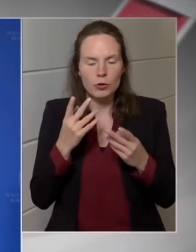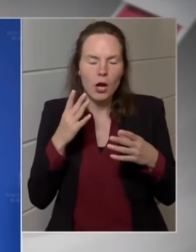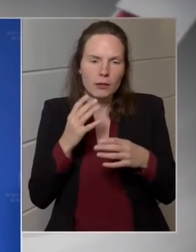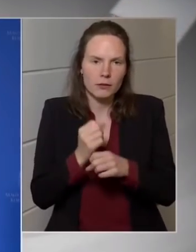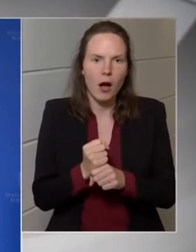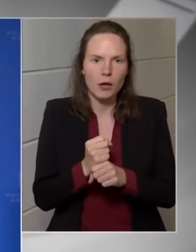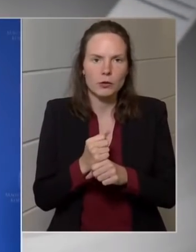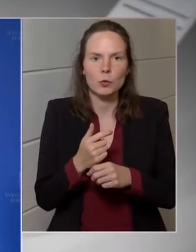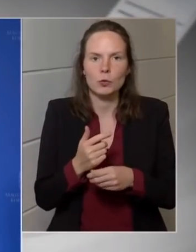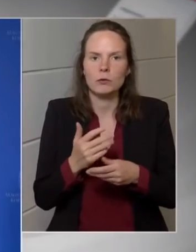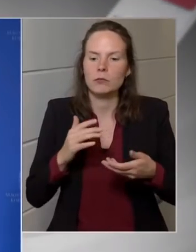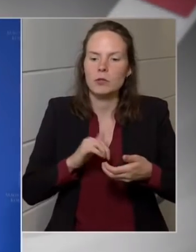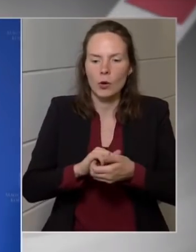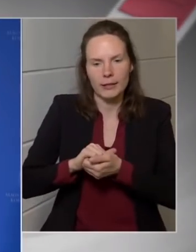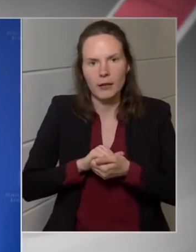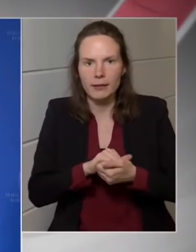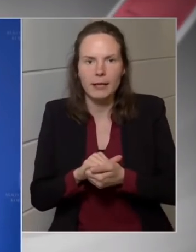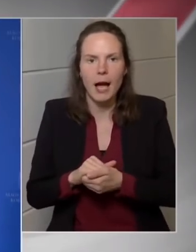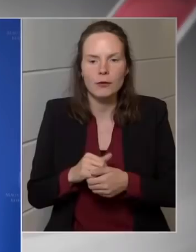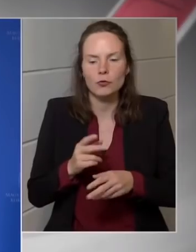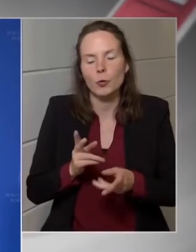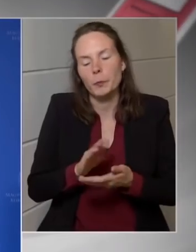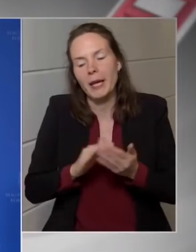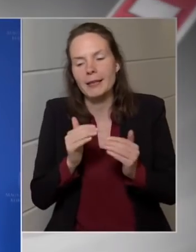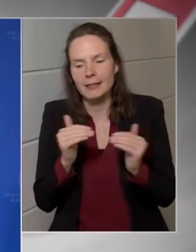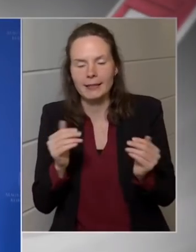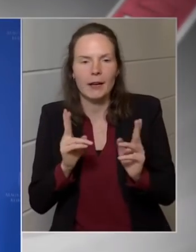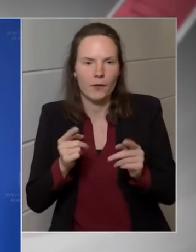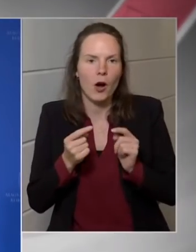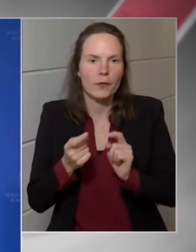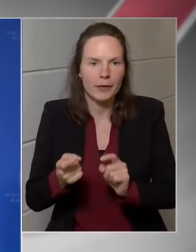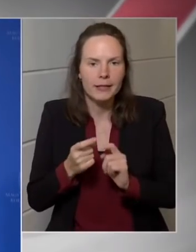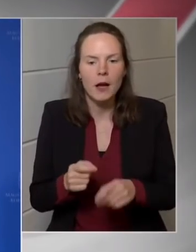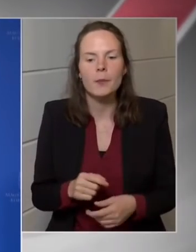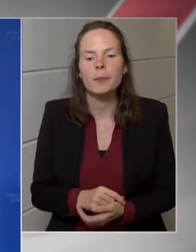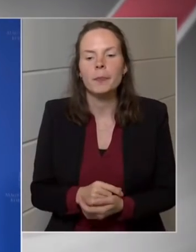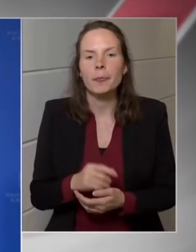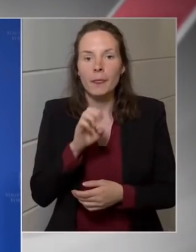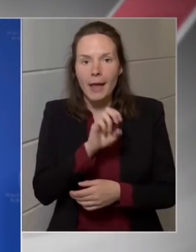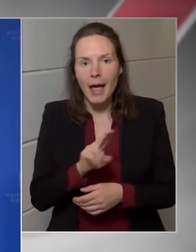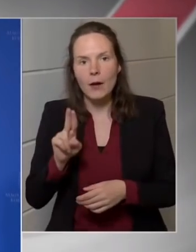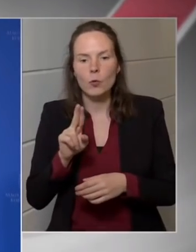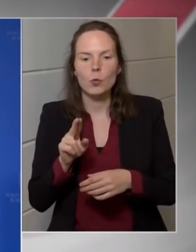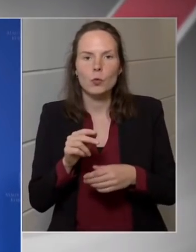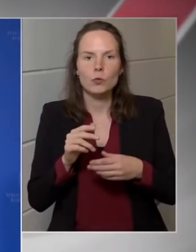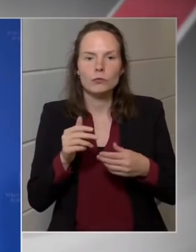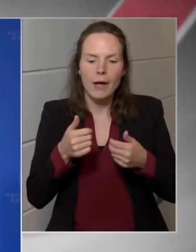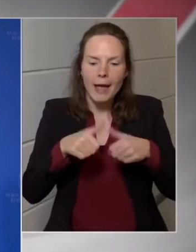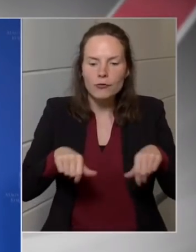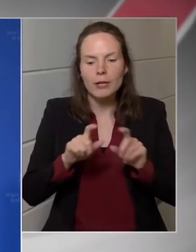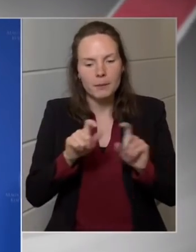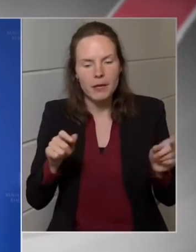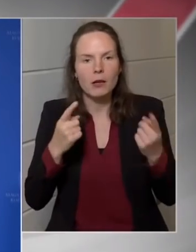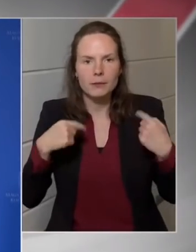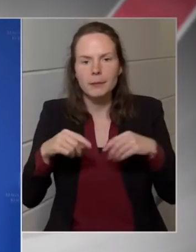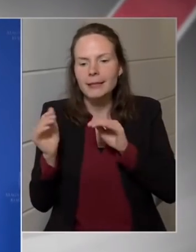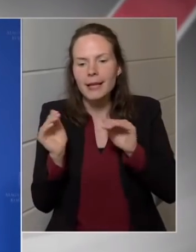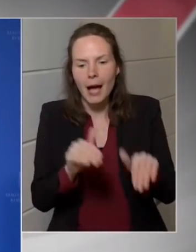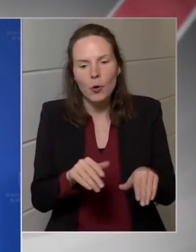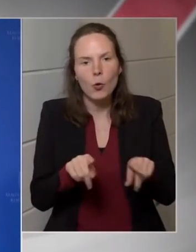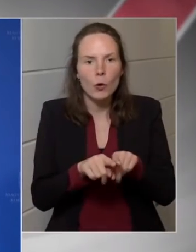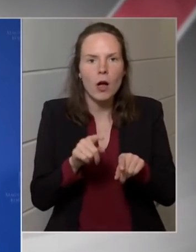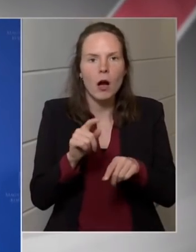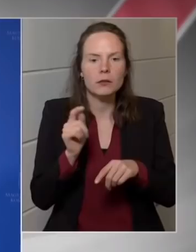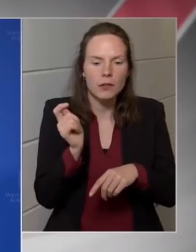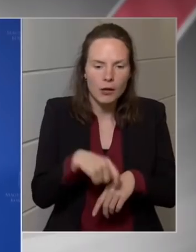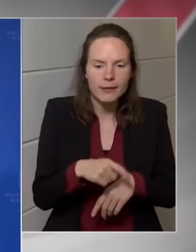Oroszország agressziót követ el Ukrajnával szemben, akkor fontosnak tartjuk a szolidaritás megfelelő megnyilvánulásait is,